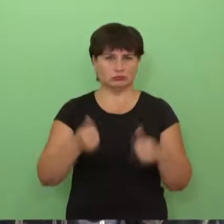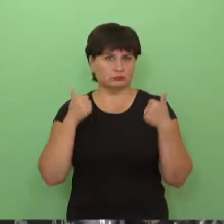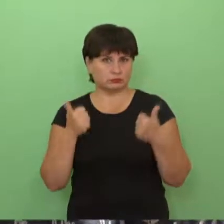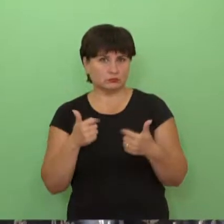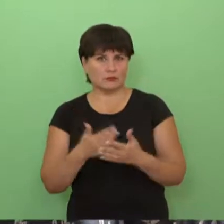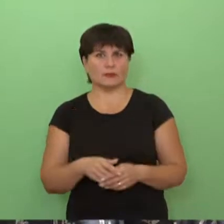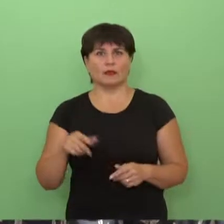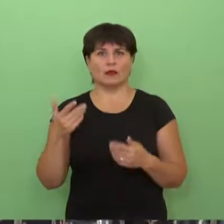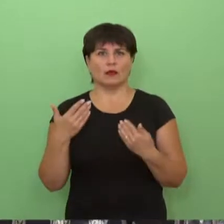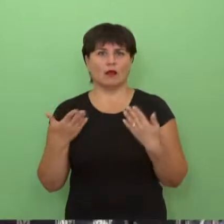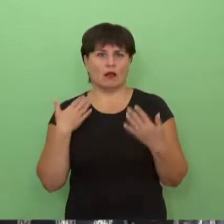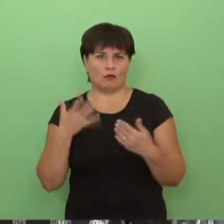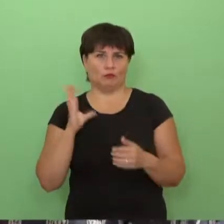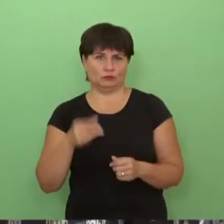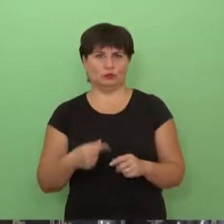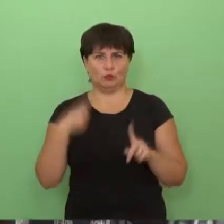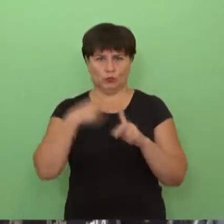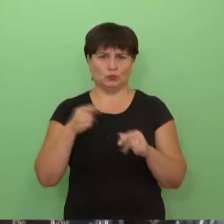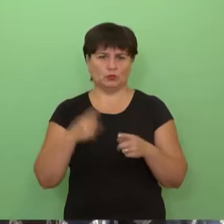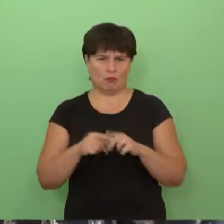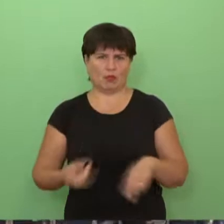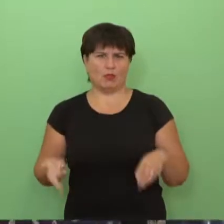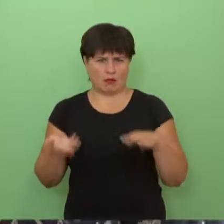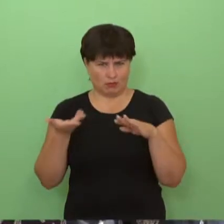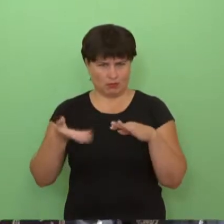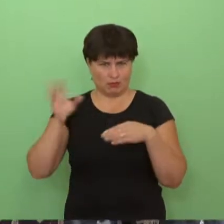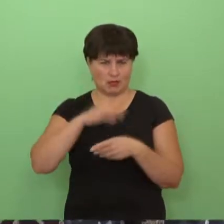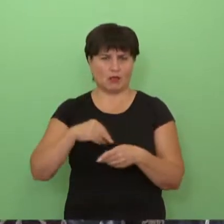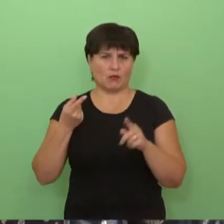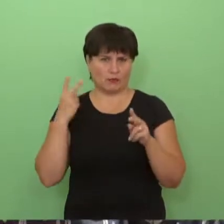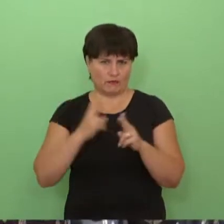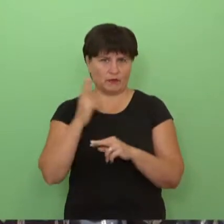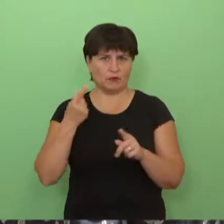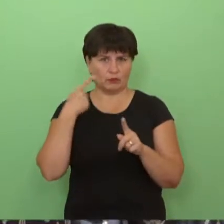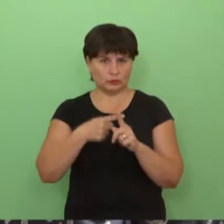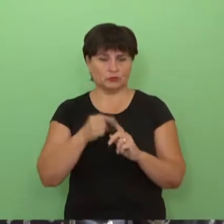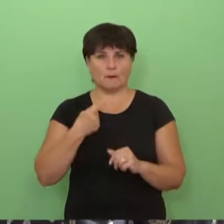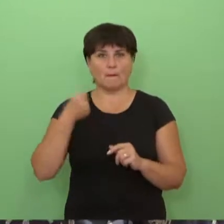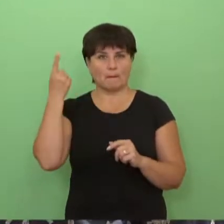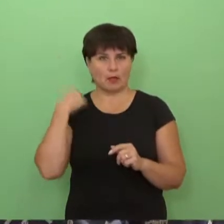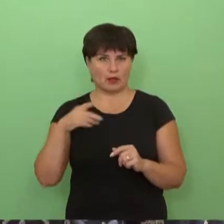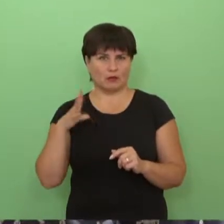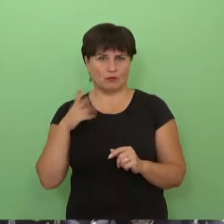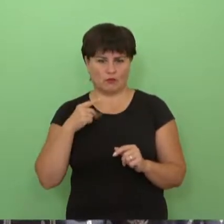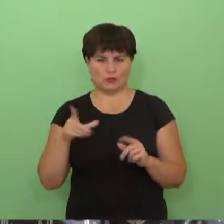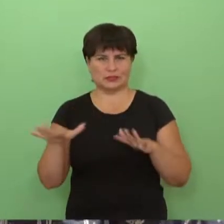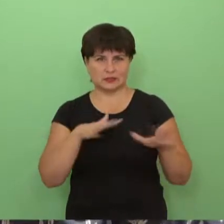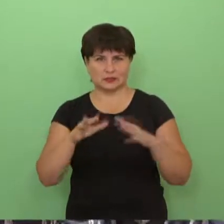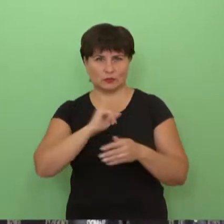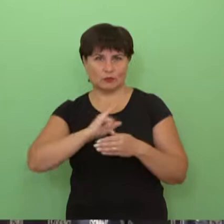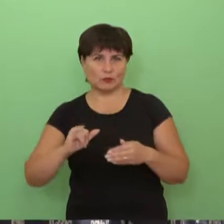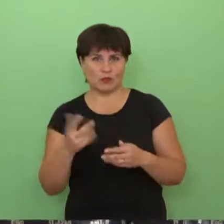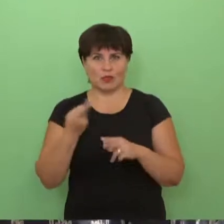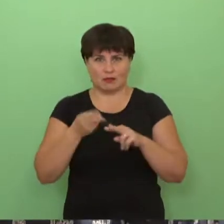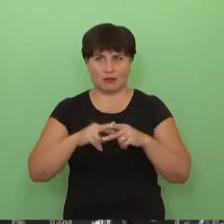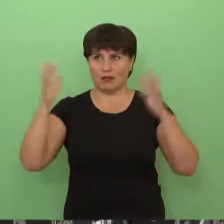vertinta gerai ir labai gerai, kur pernai ir užpirnai turėjom tuo pačiu metu tikrai gerokai blogesnį situaciją dėl kritulių stygiaus.